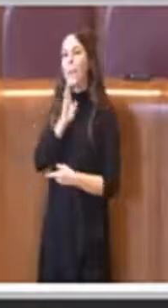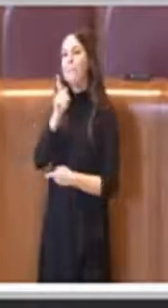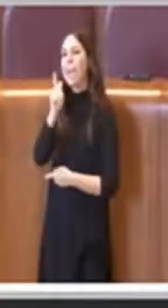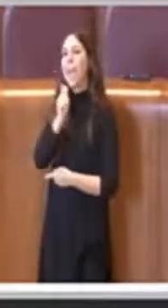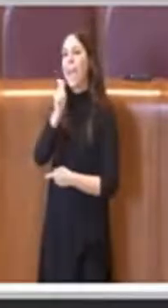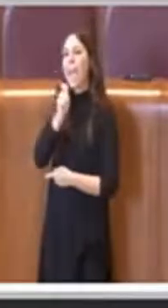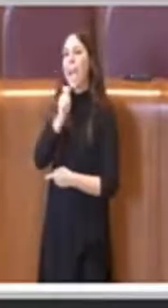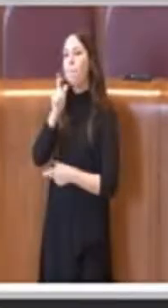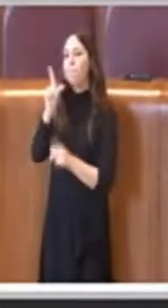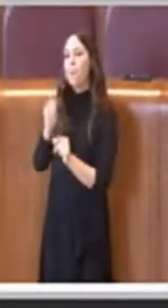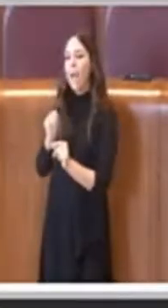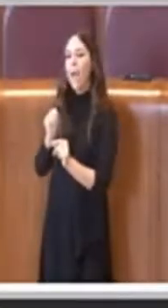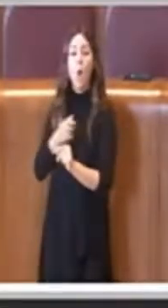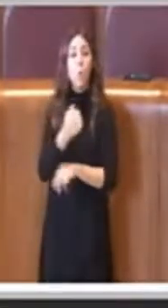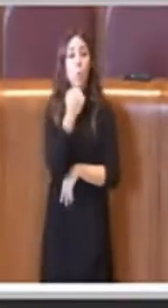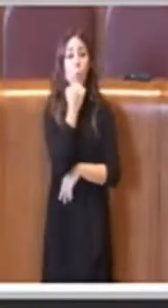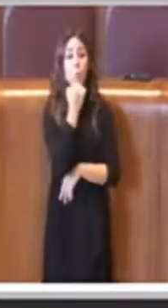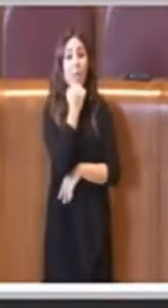favore. scusate!